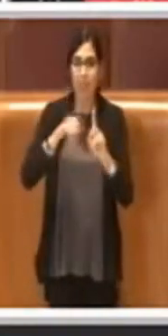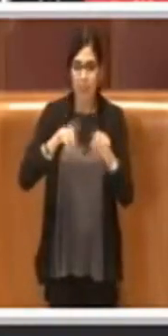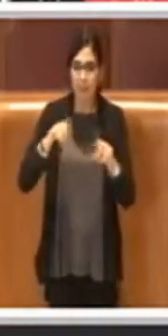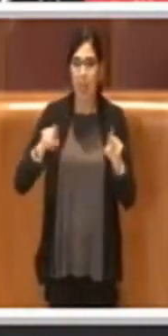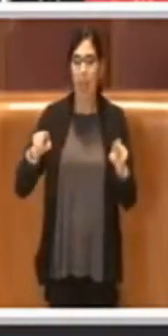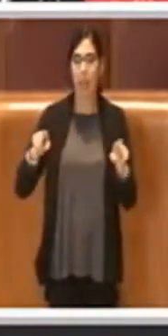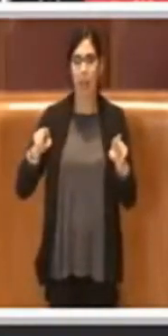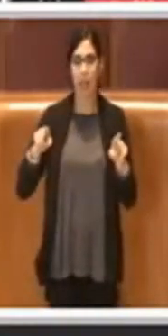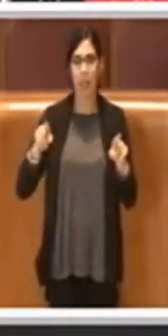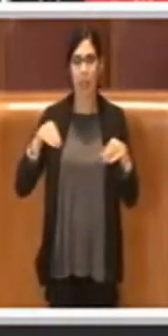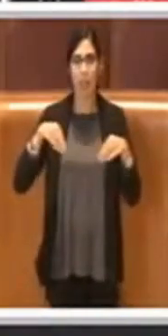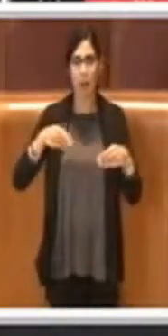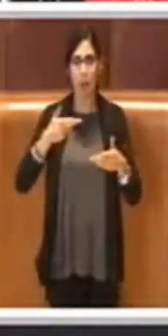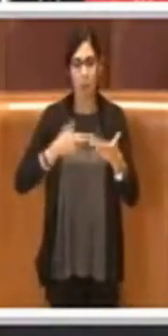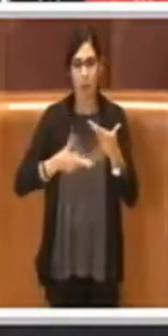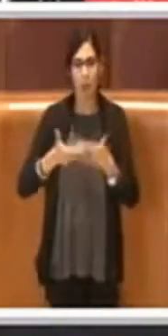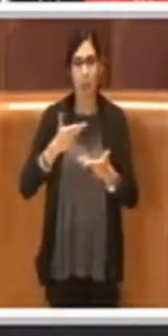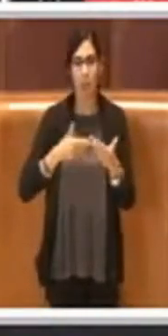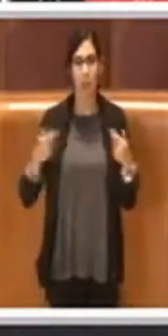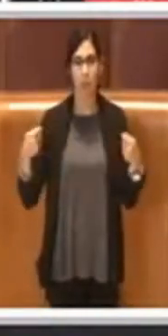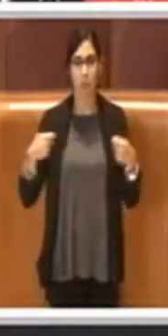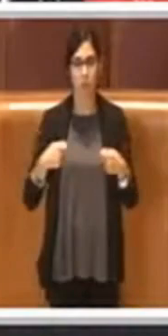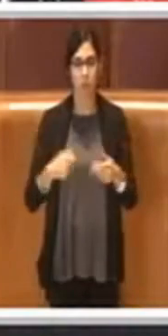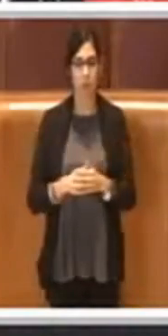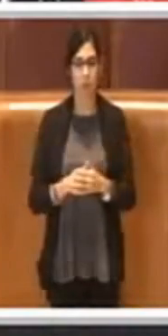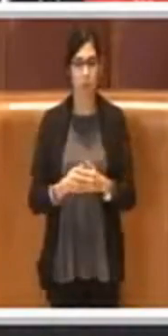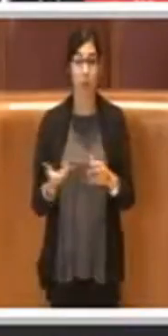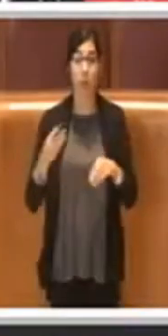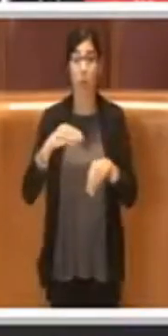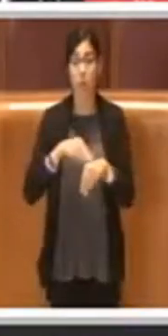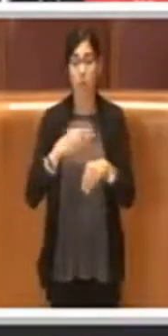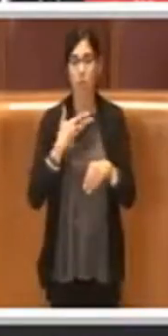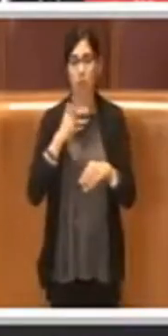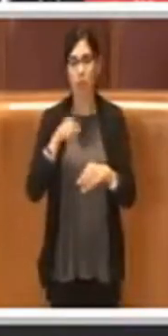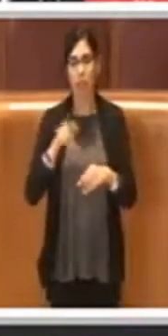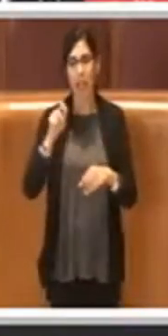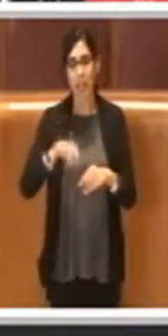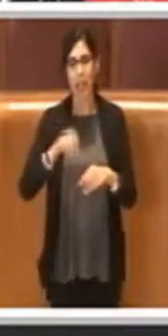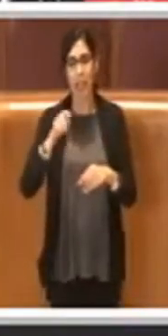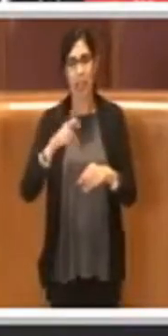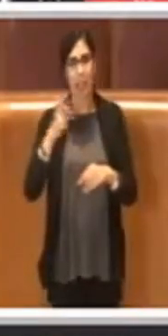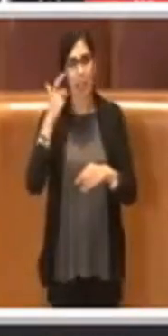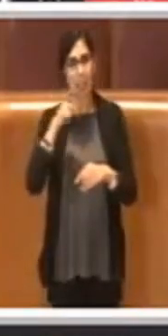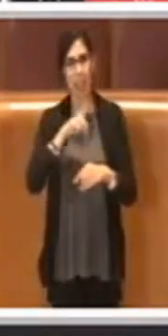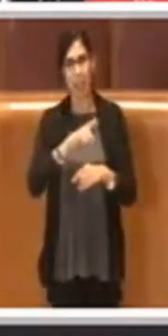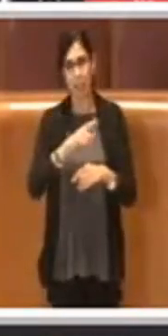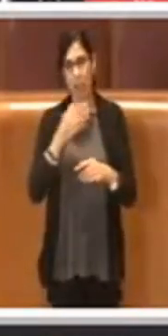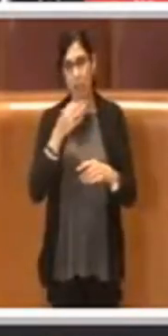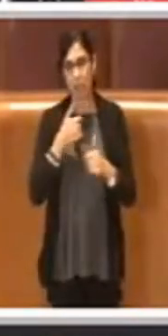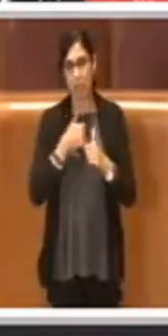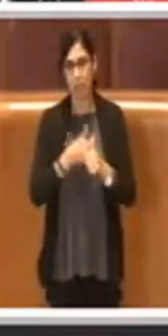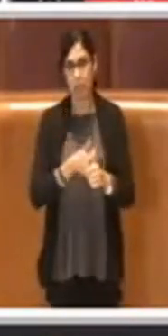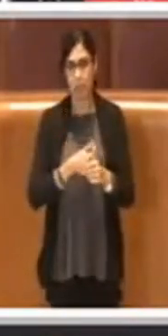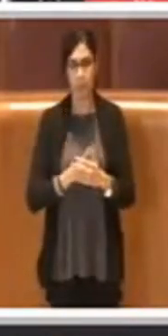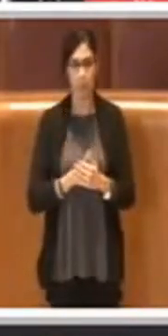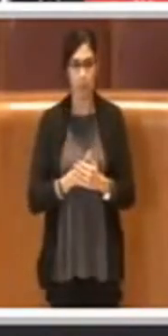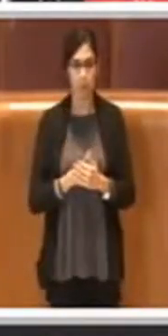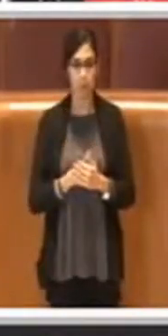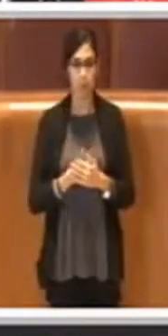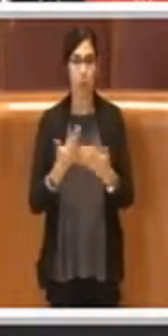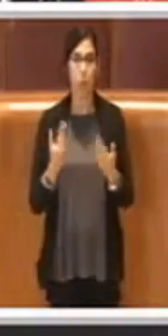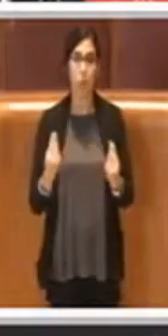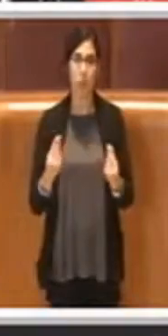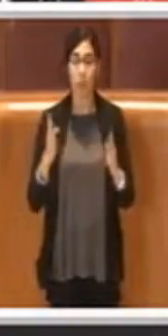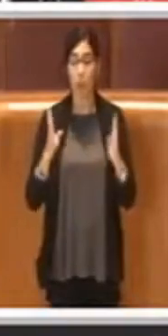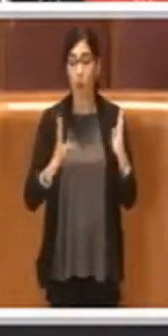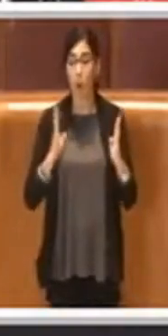compartecipazione, oltretutto c'è anche una sentenza di Stato che fa fede per questo, quindi il confronto con